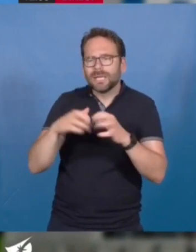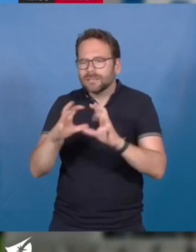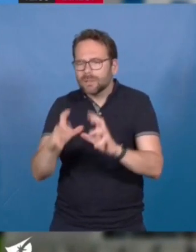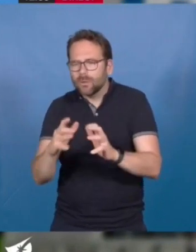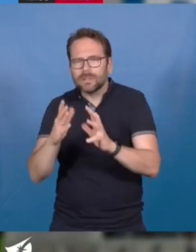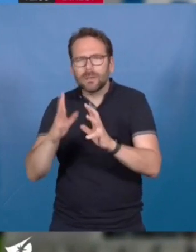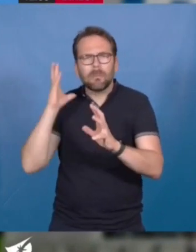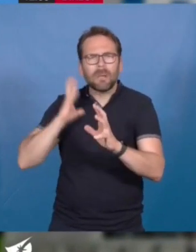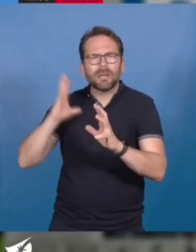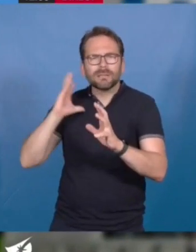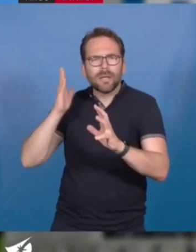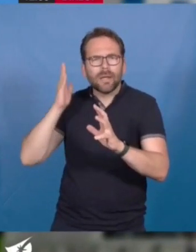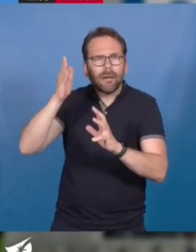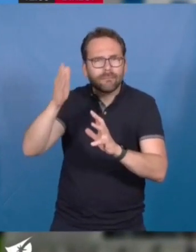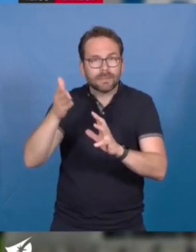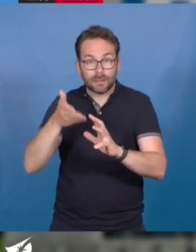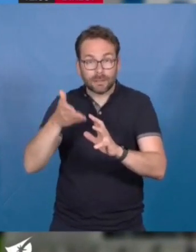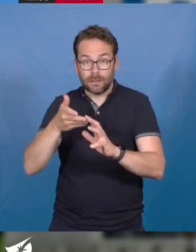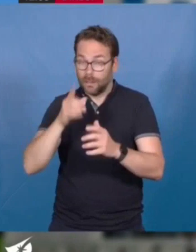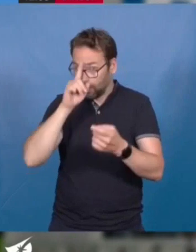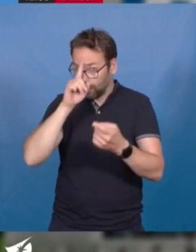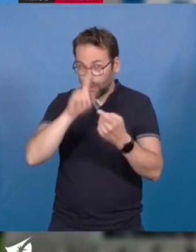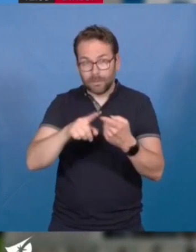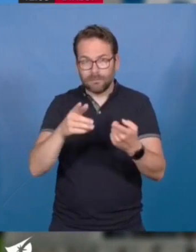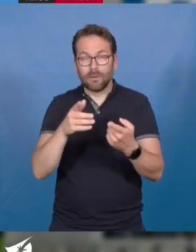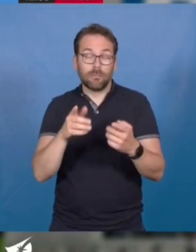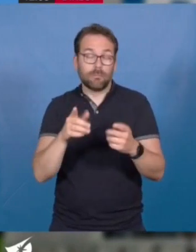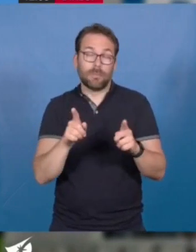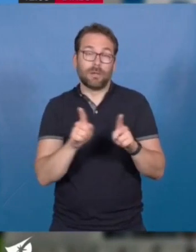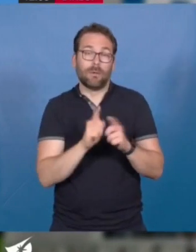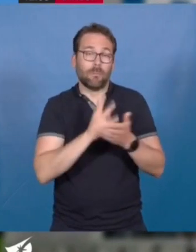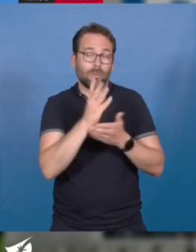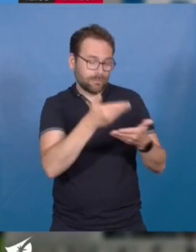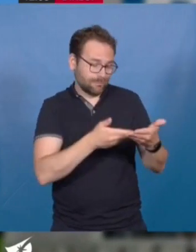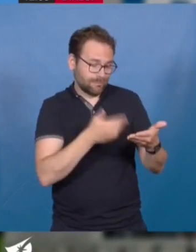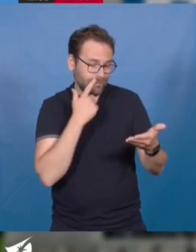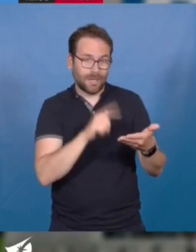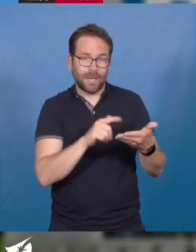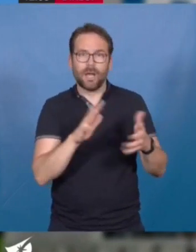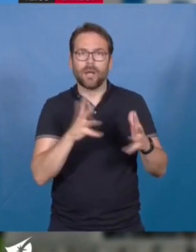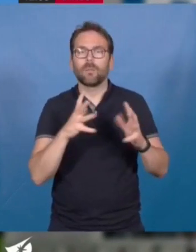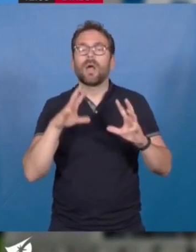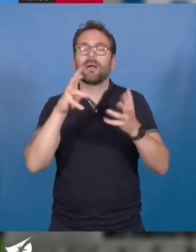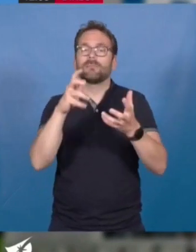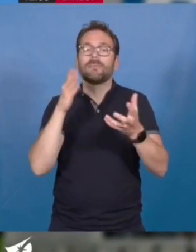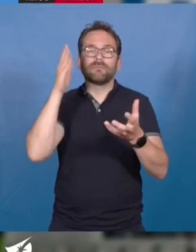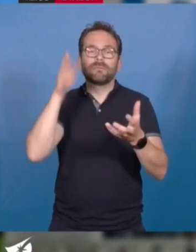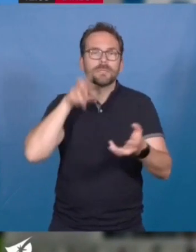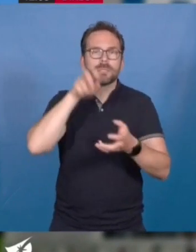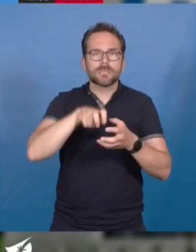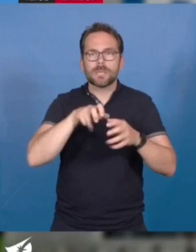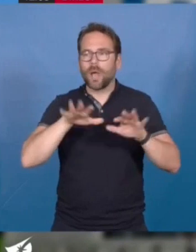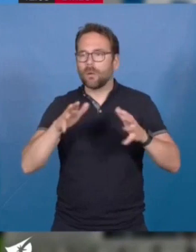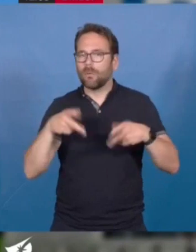de son avenir, avec comme objectif, c'est comme c'est écrit dans le projet « Comment habiter la Terre demain ? Donc je crois que